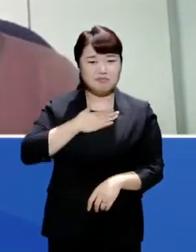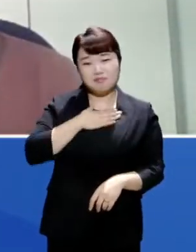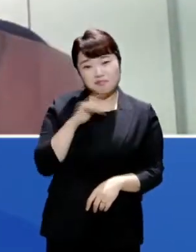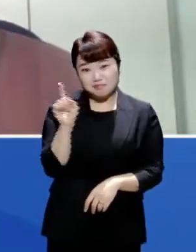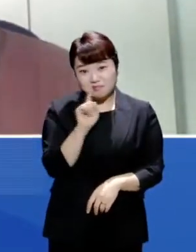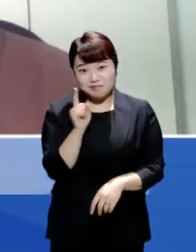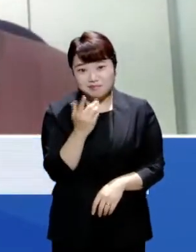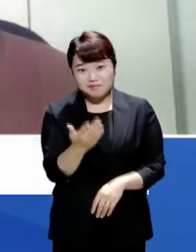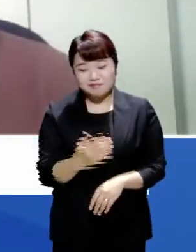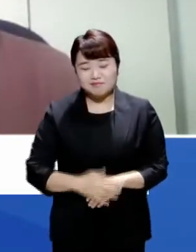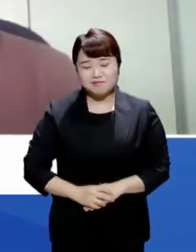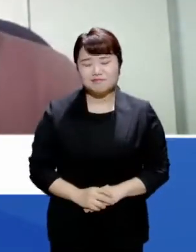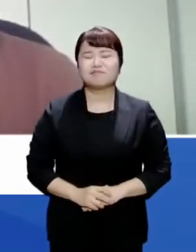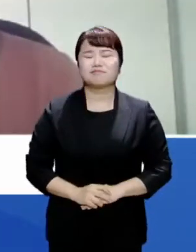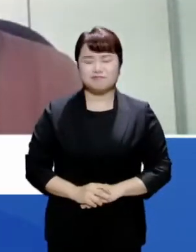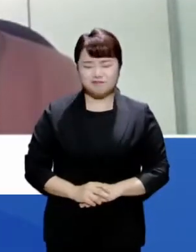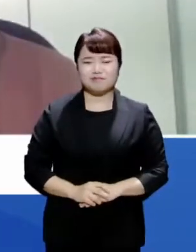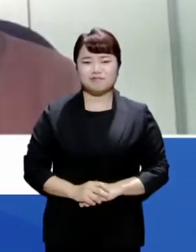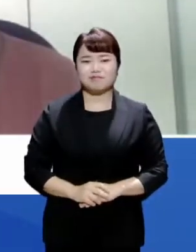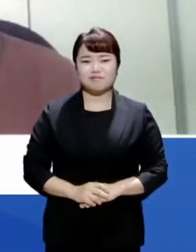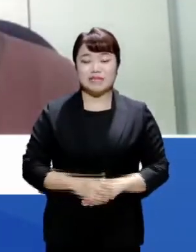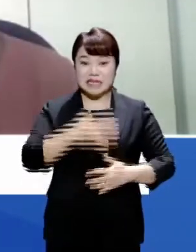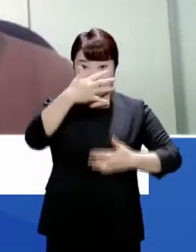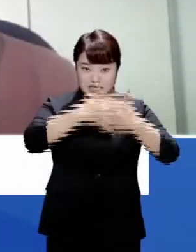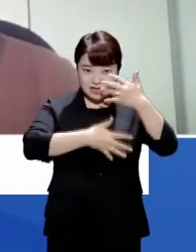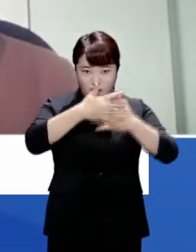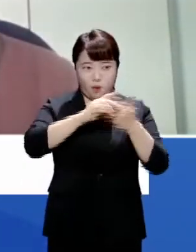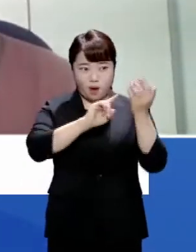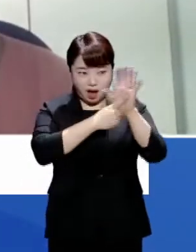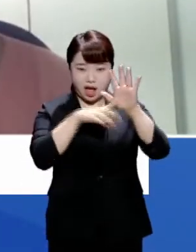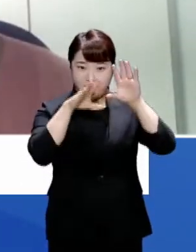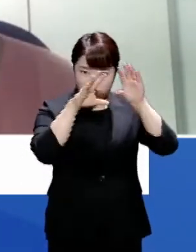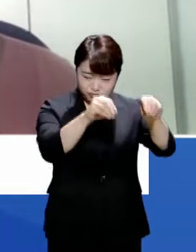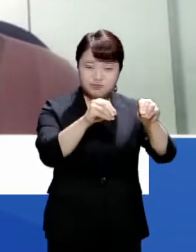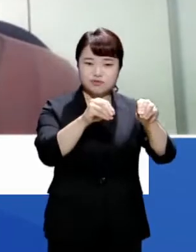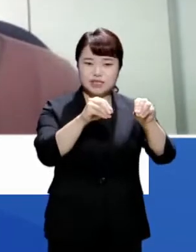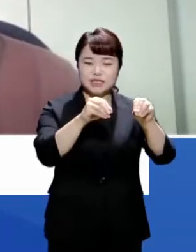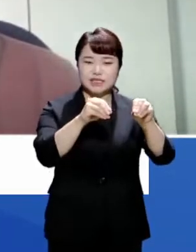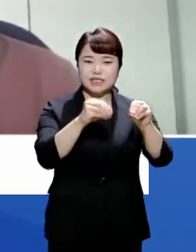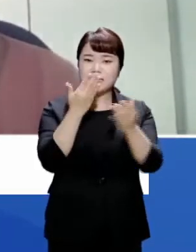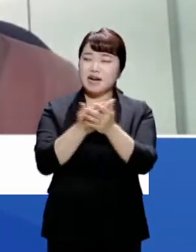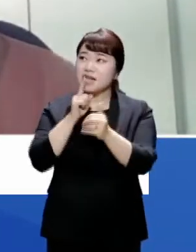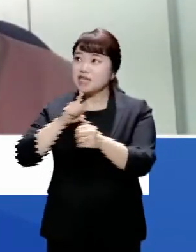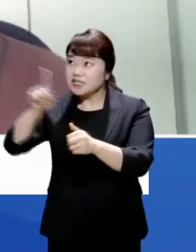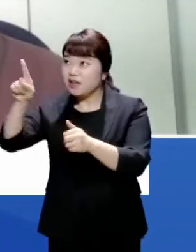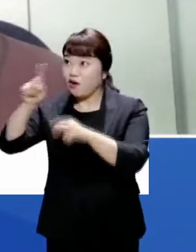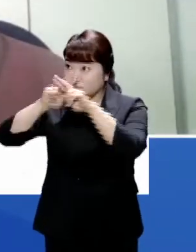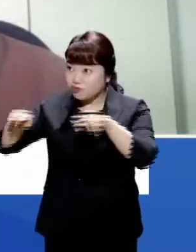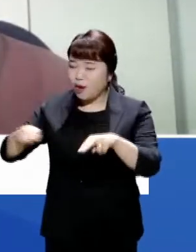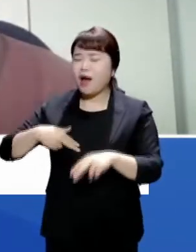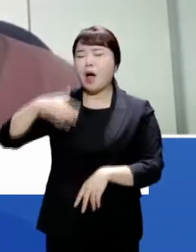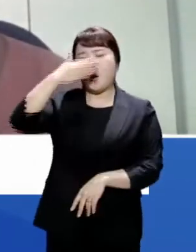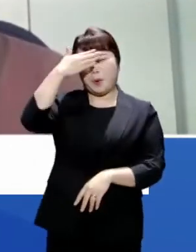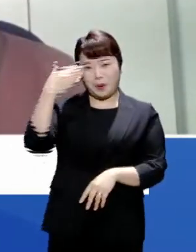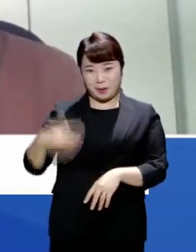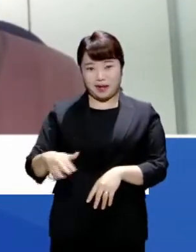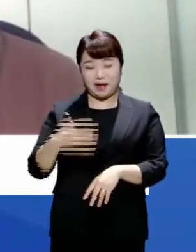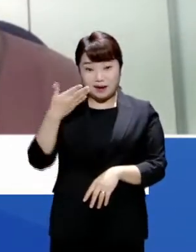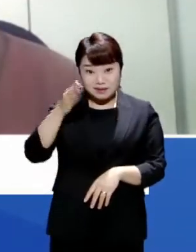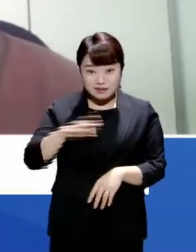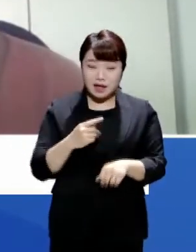네 먼저 영화 상영 가처분 신청은 취화하셨다는 말씀을 듣고 너무 기뻤습니다. 그런데